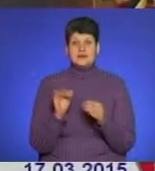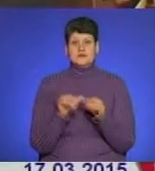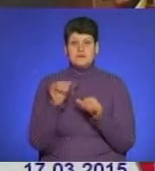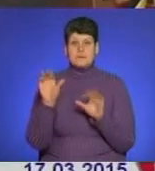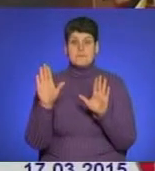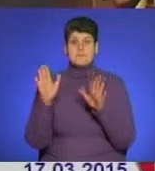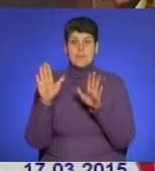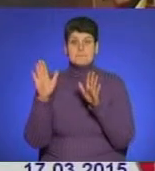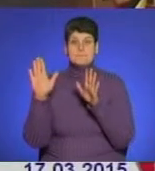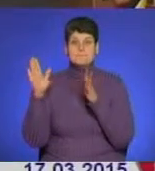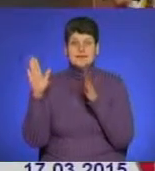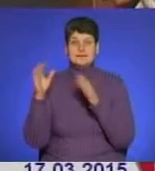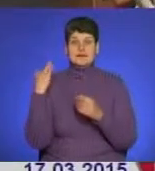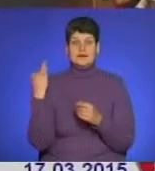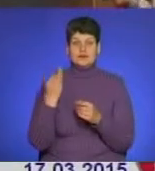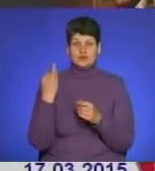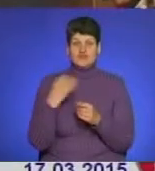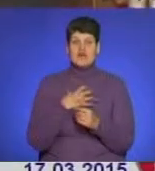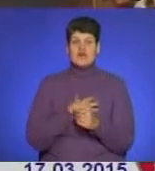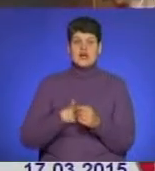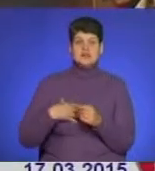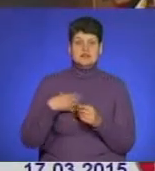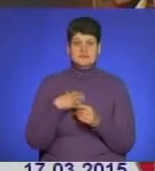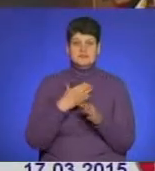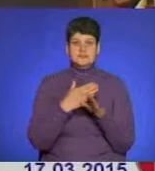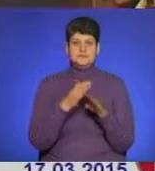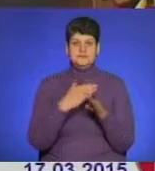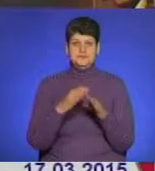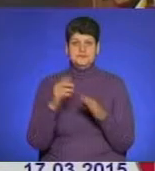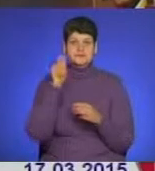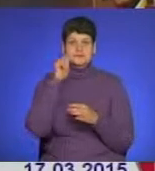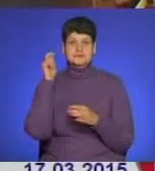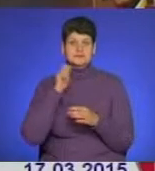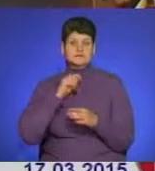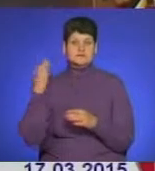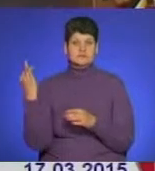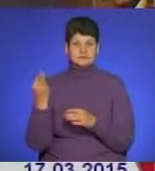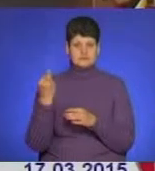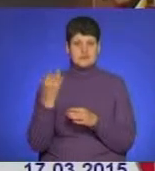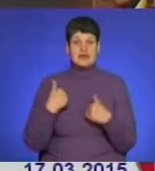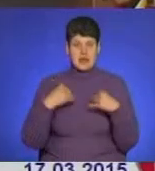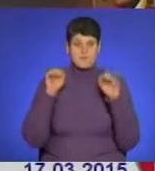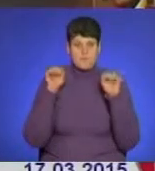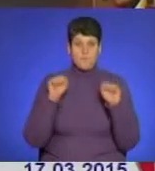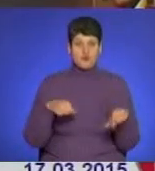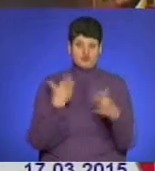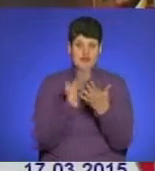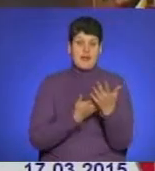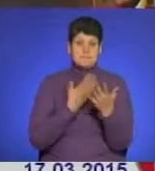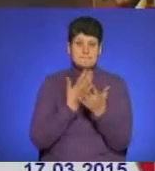історії, взагалі деякі дуже важливі блоки української історії. Я можу, наприклад, як